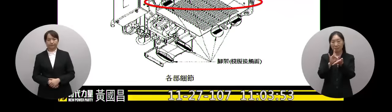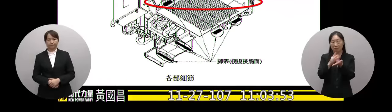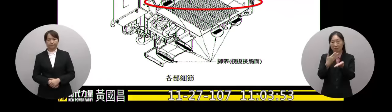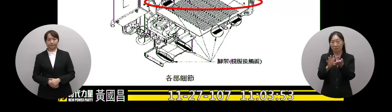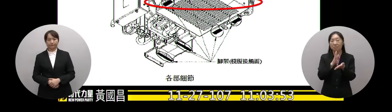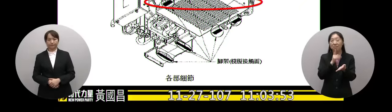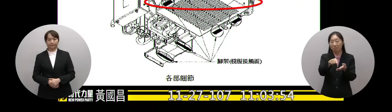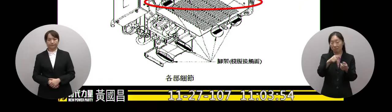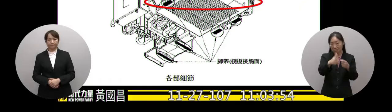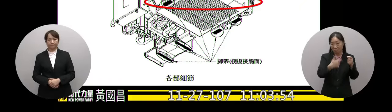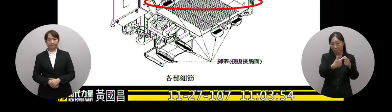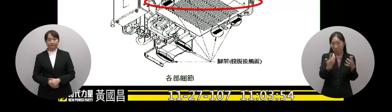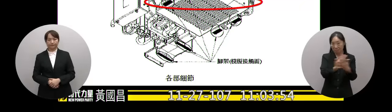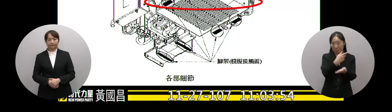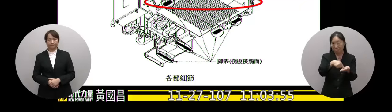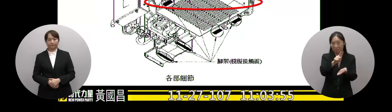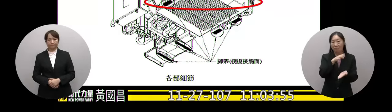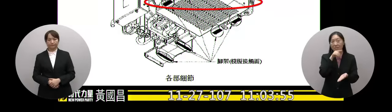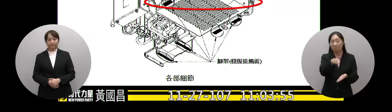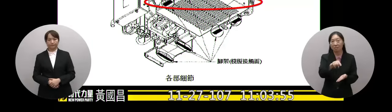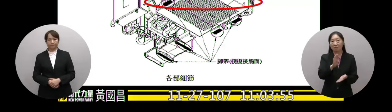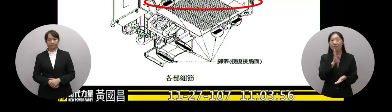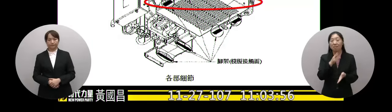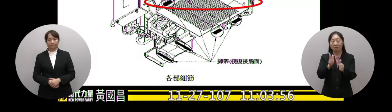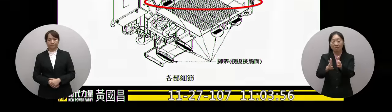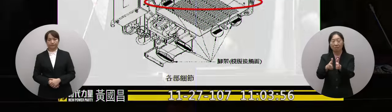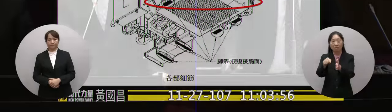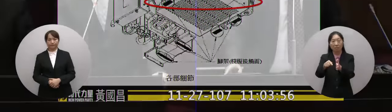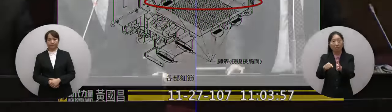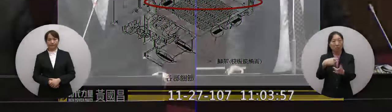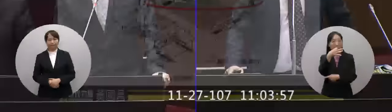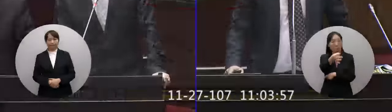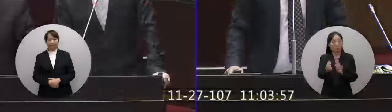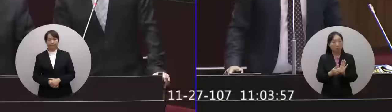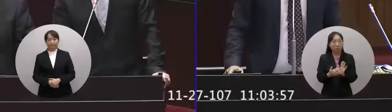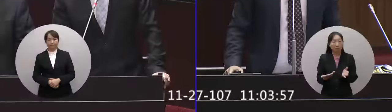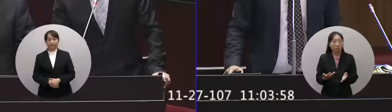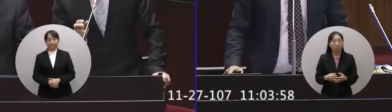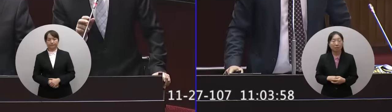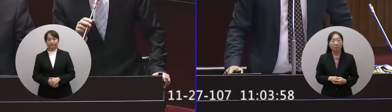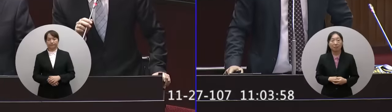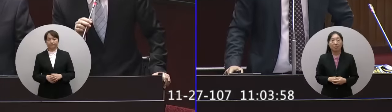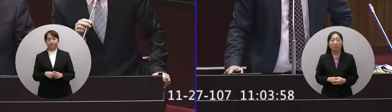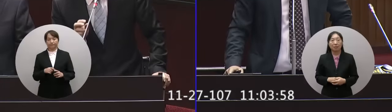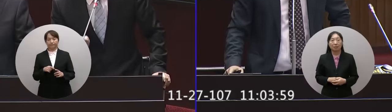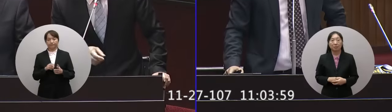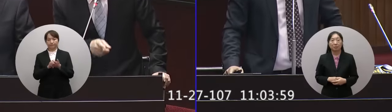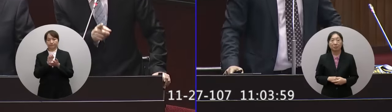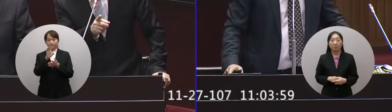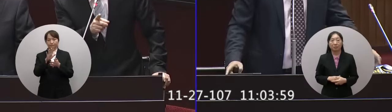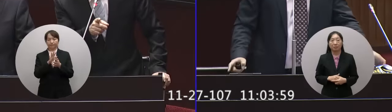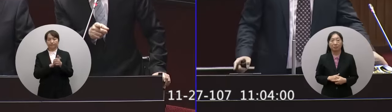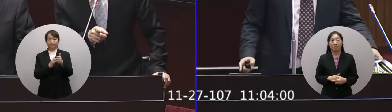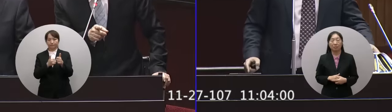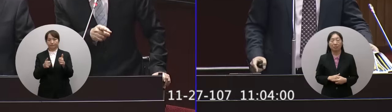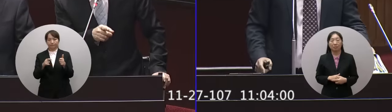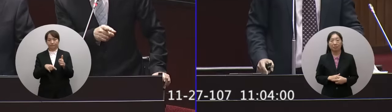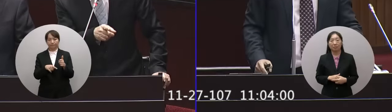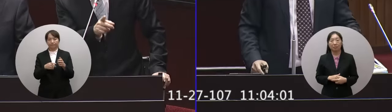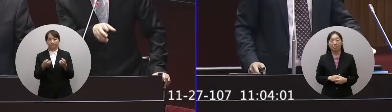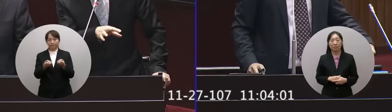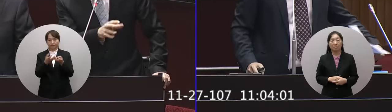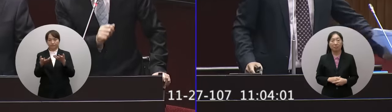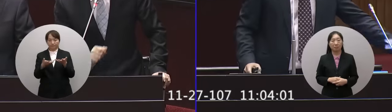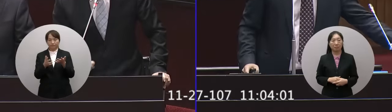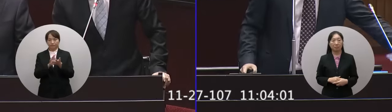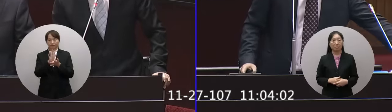換這個是六年要換的啦好請問台鐵買了嗎對各位歡迎報告他現在這一次事故